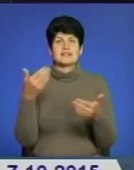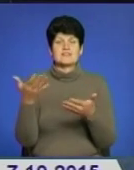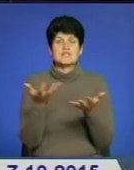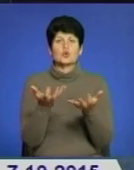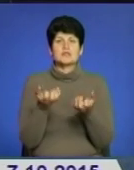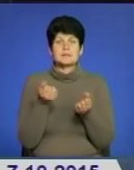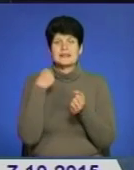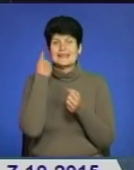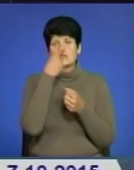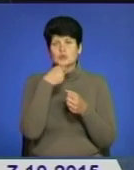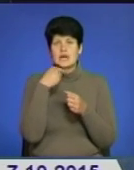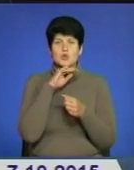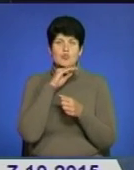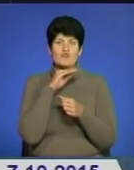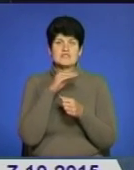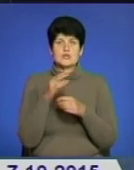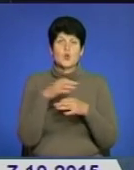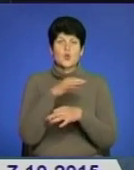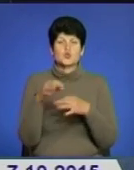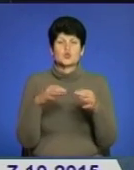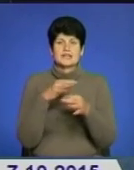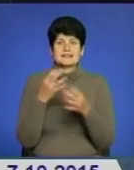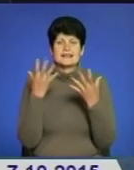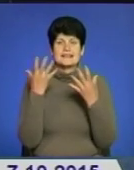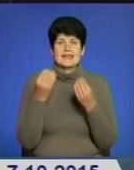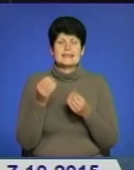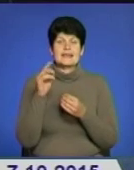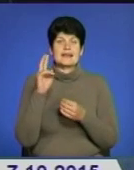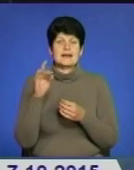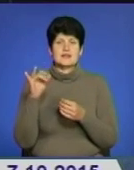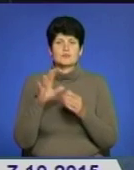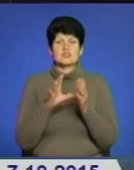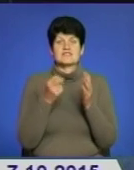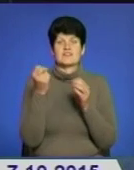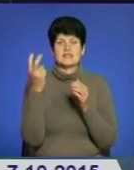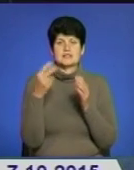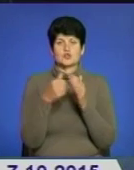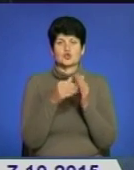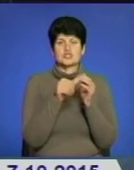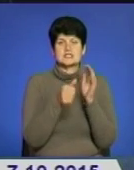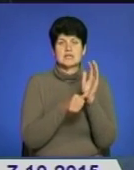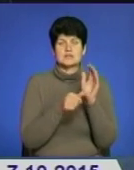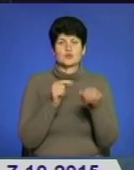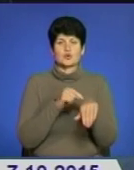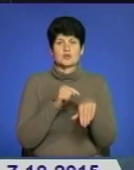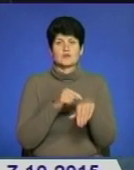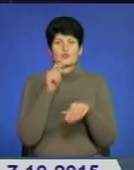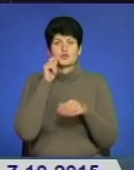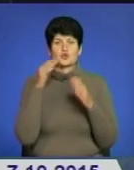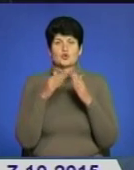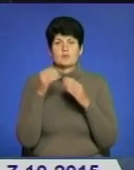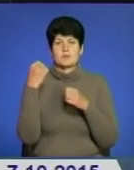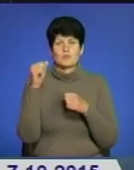отримати індивідуальну професійну консультацію. День кар'єри триватиме з 12 до 16 години в Українському Домі Перемога